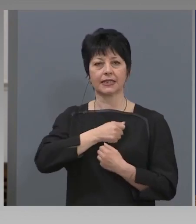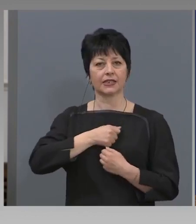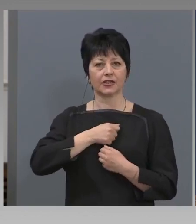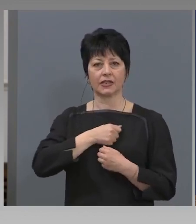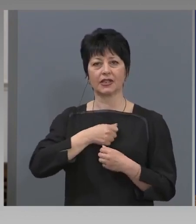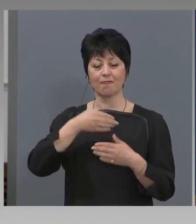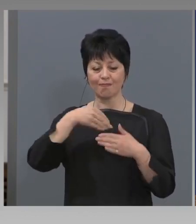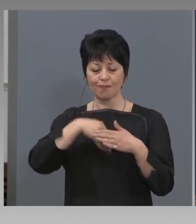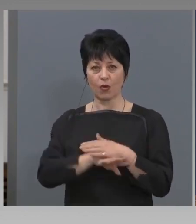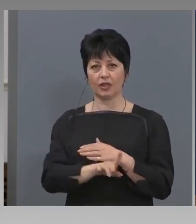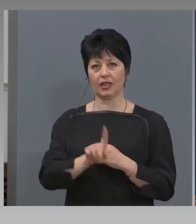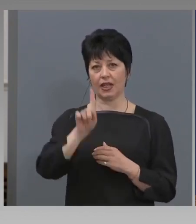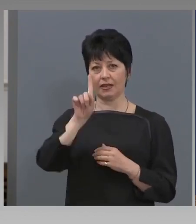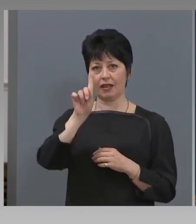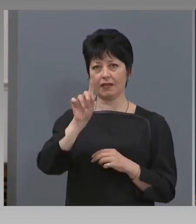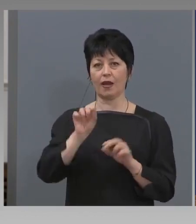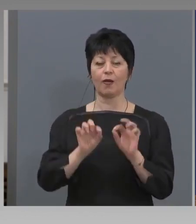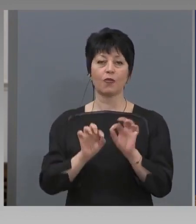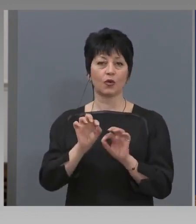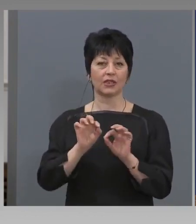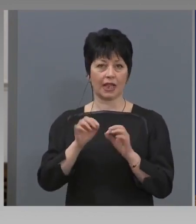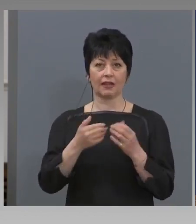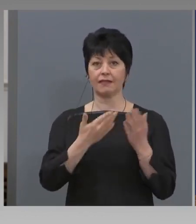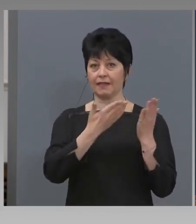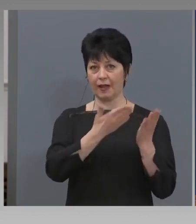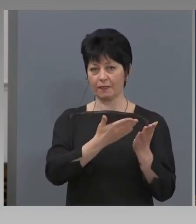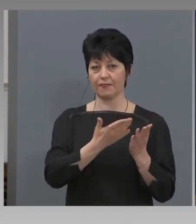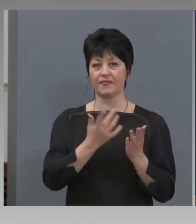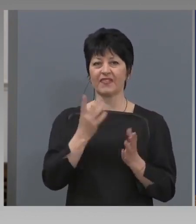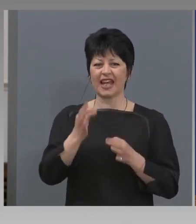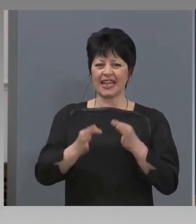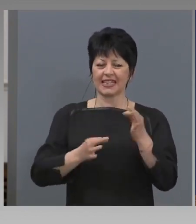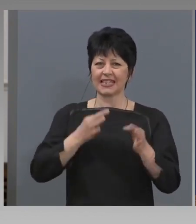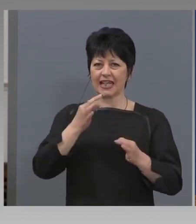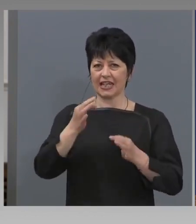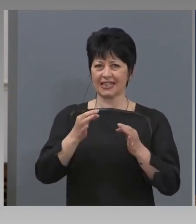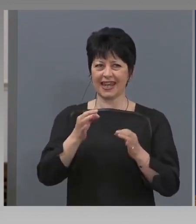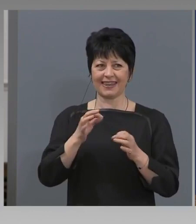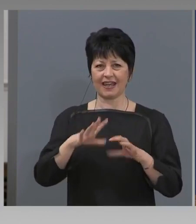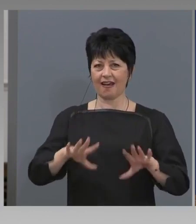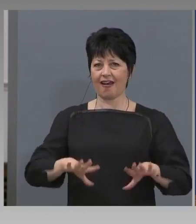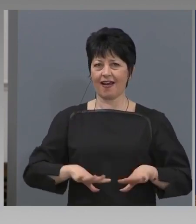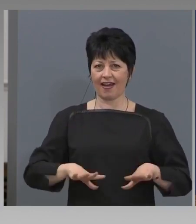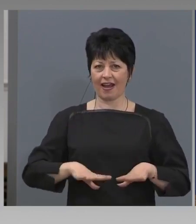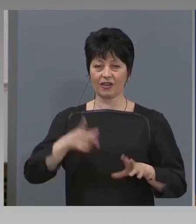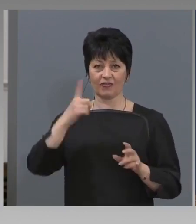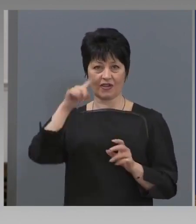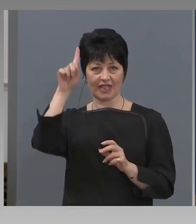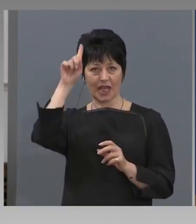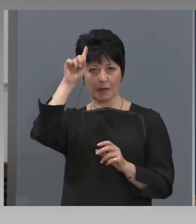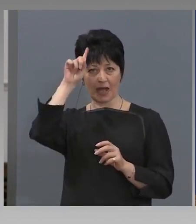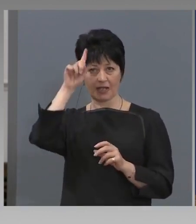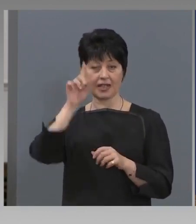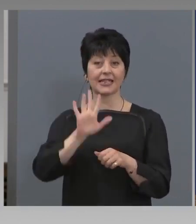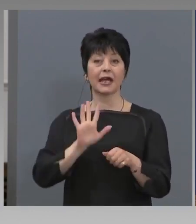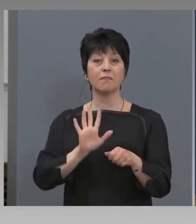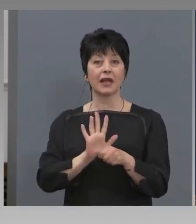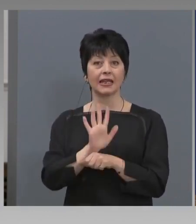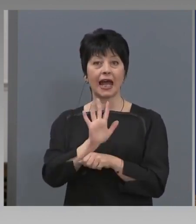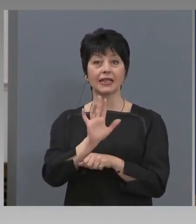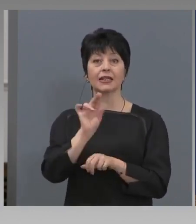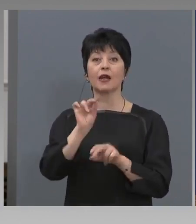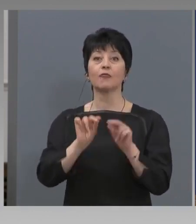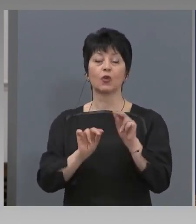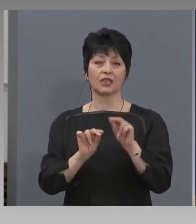под 1% и там. В най-заразения град, в Германия, ако така можем да го наречеме, са 15%.